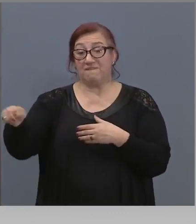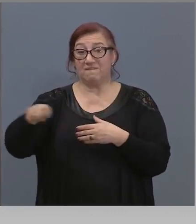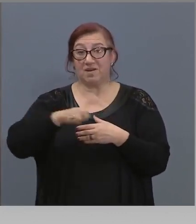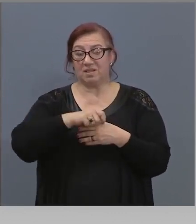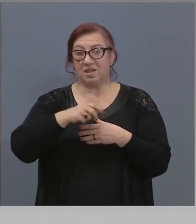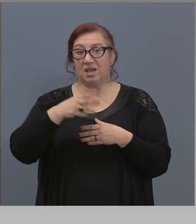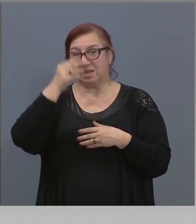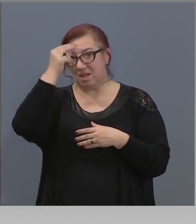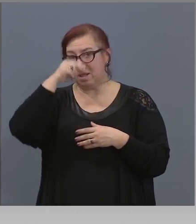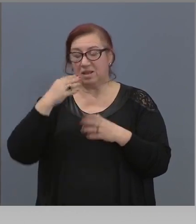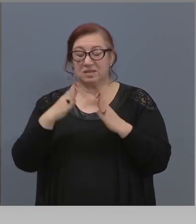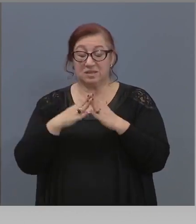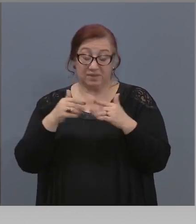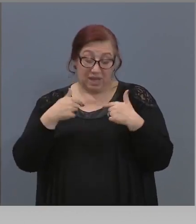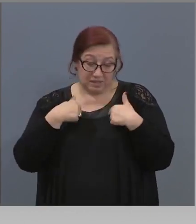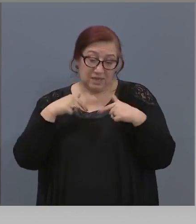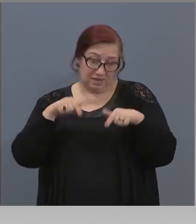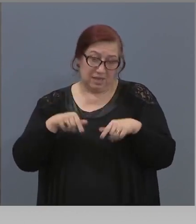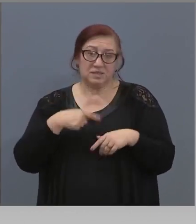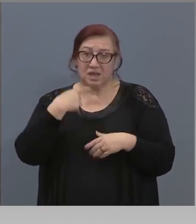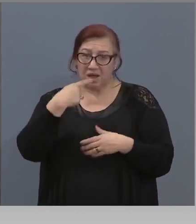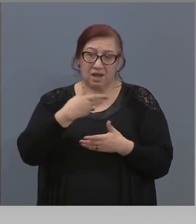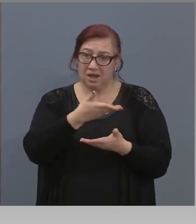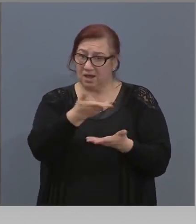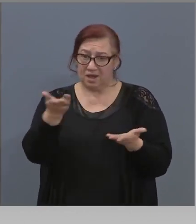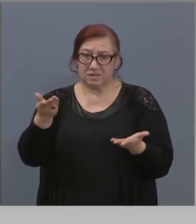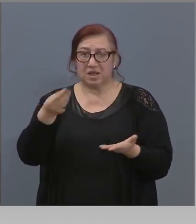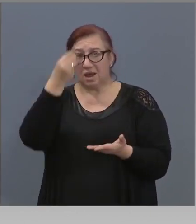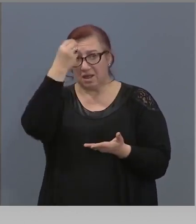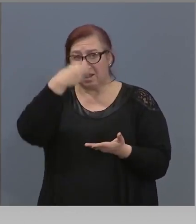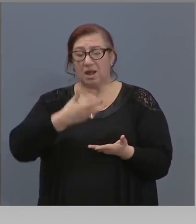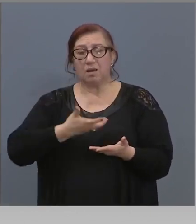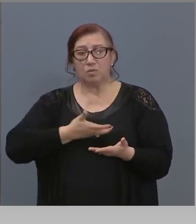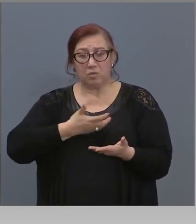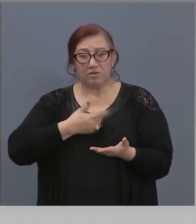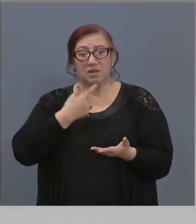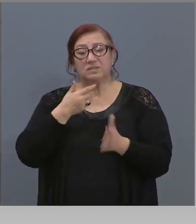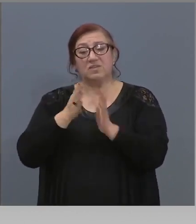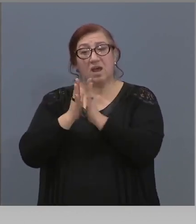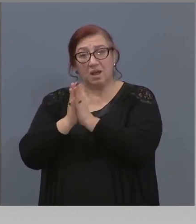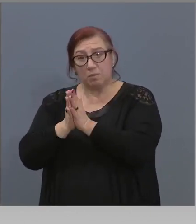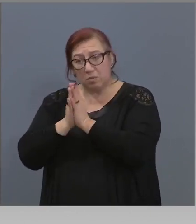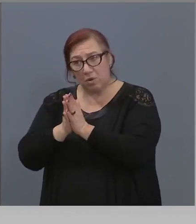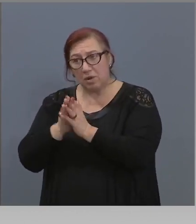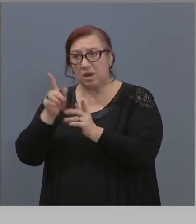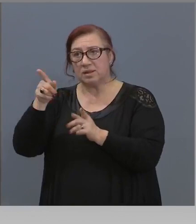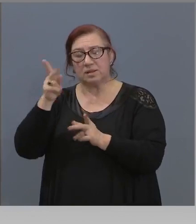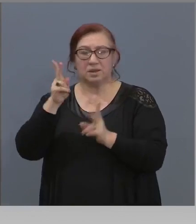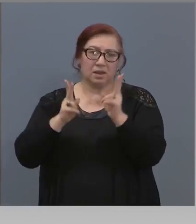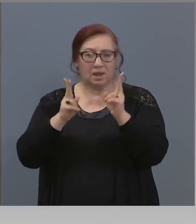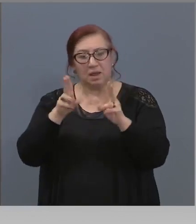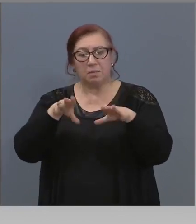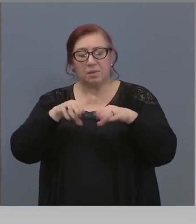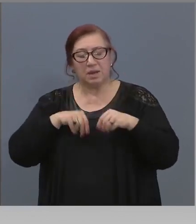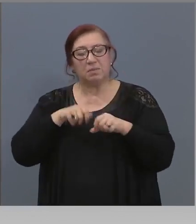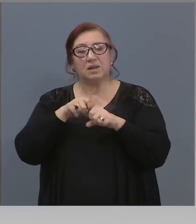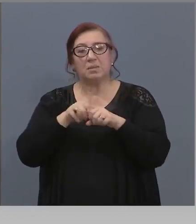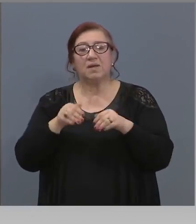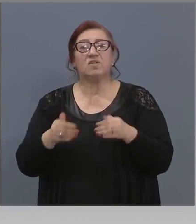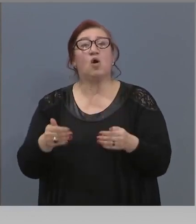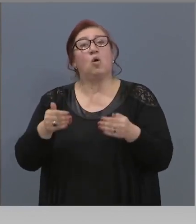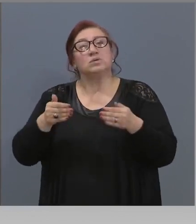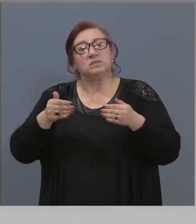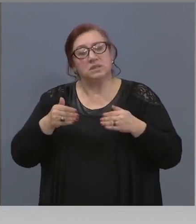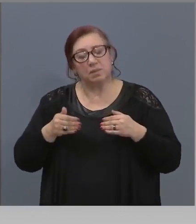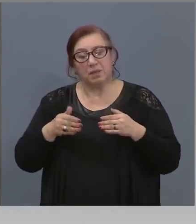днеска на владиците и затова ги помолих и те направиха отстъпки, които не са